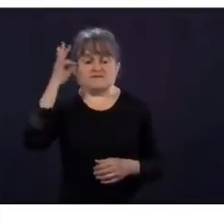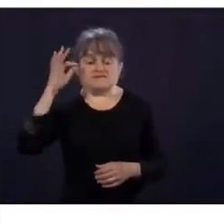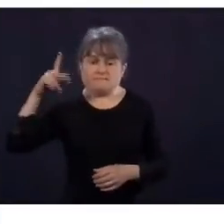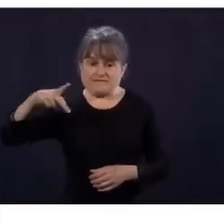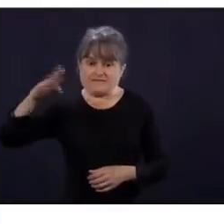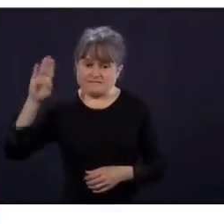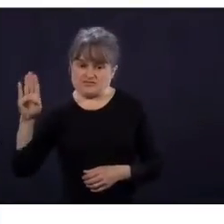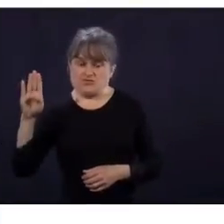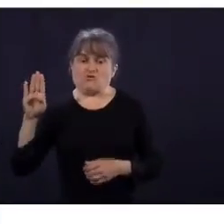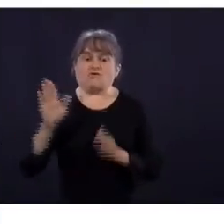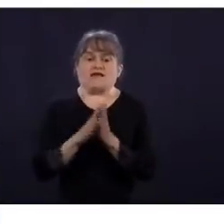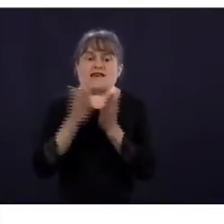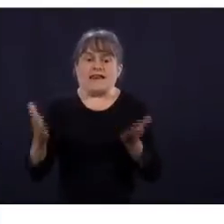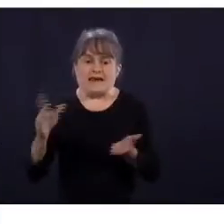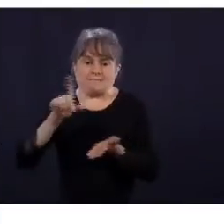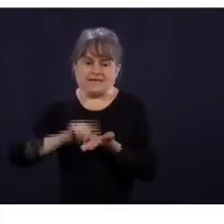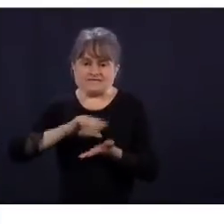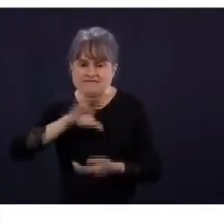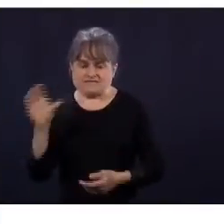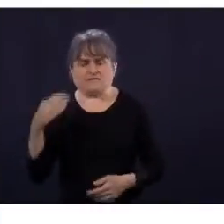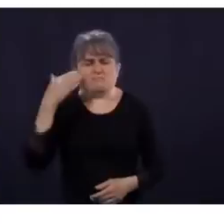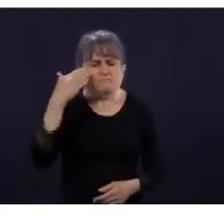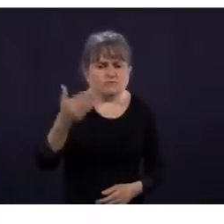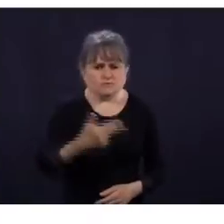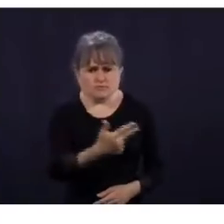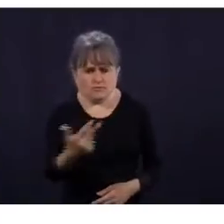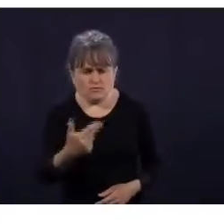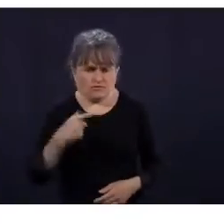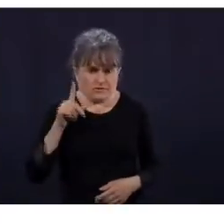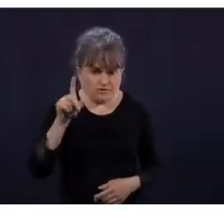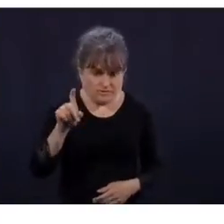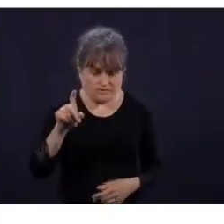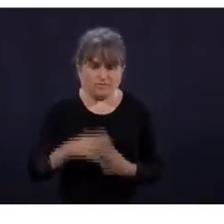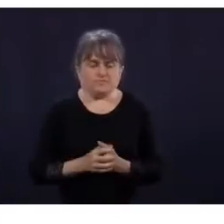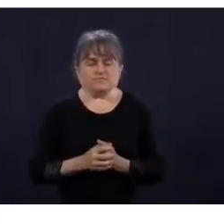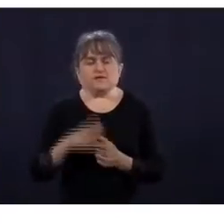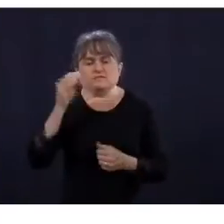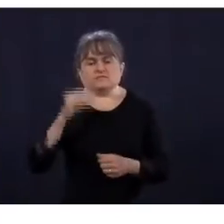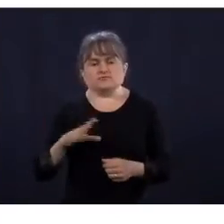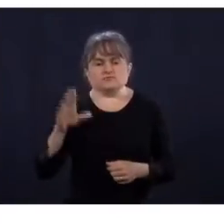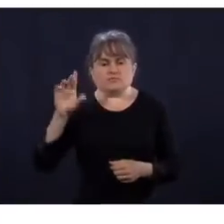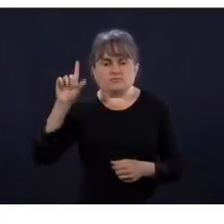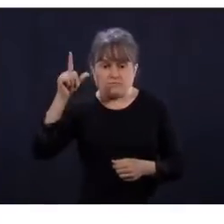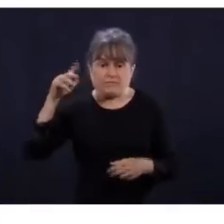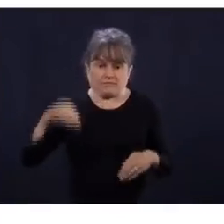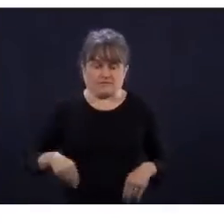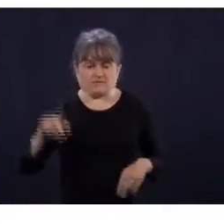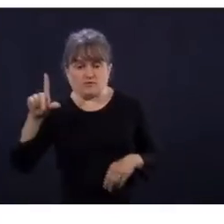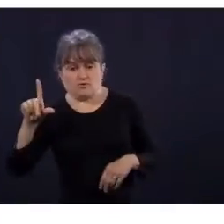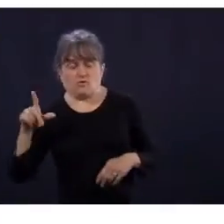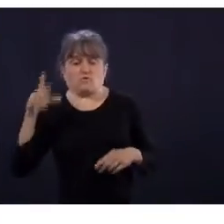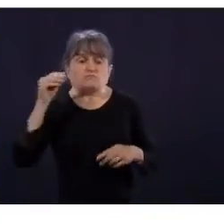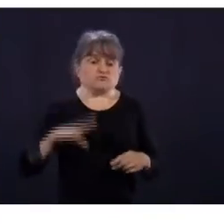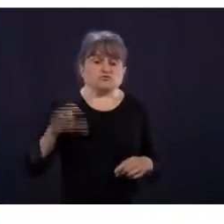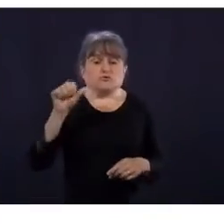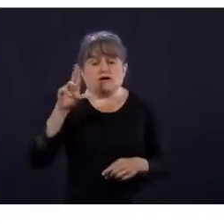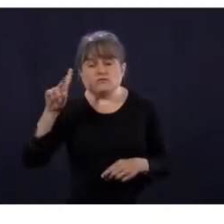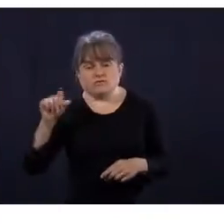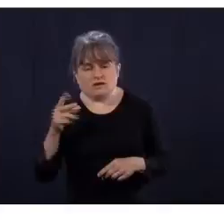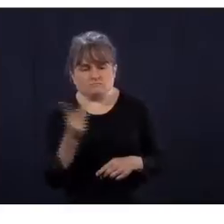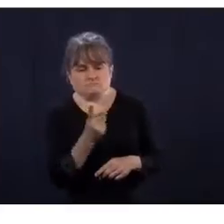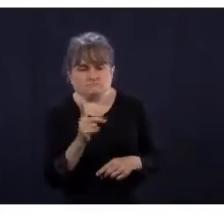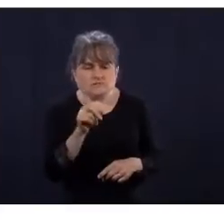ferez-vous une annonce? Je peux peut-être commencer en disant malheureusement, effectivement, les restaurants,